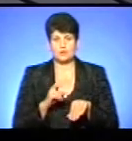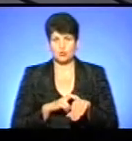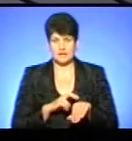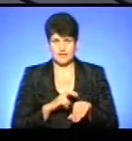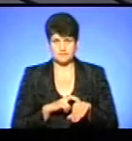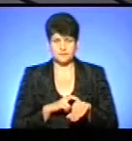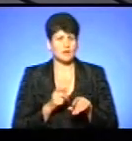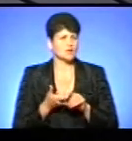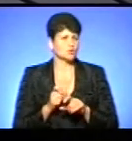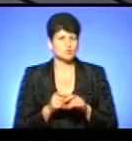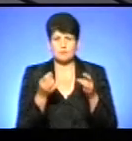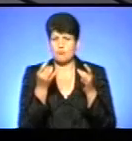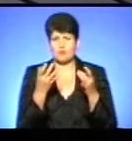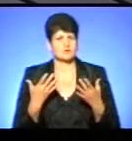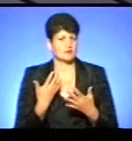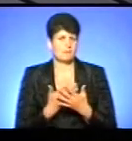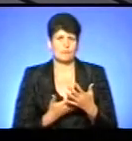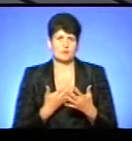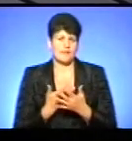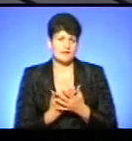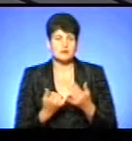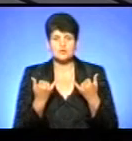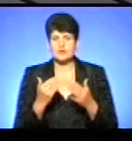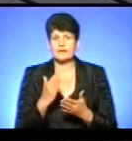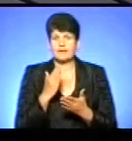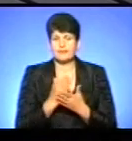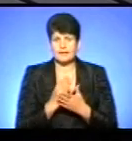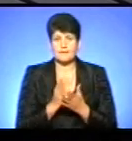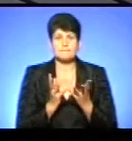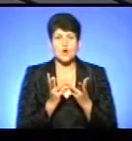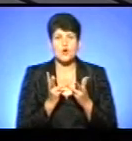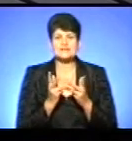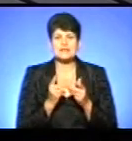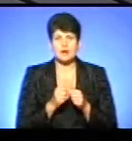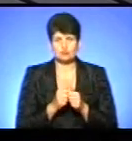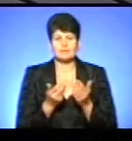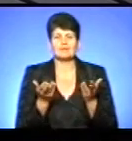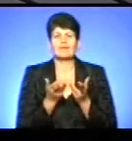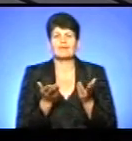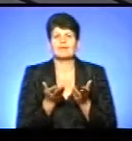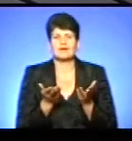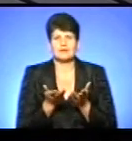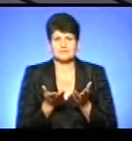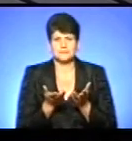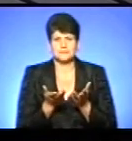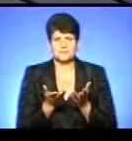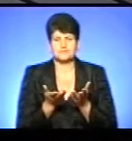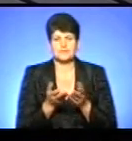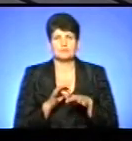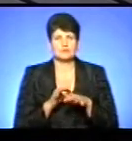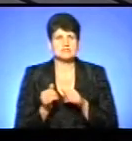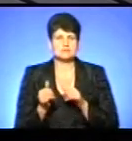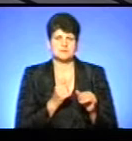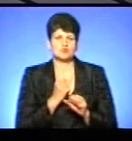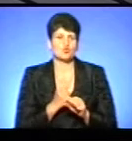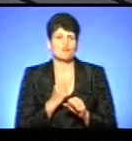Дуже проста модель. Сьогодні є відповідні розрахунки, яким чином, скажімо так, забезпечити роботу